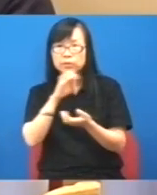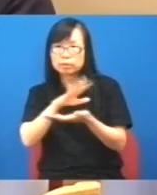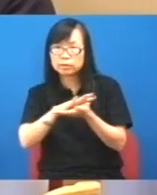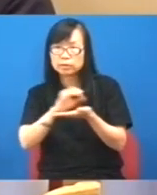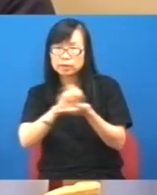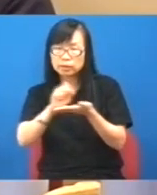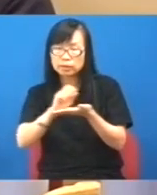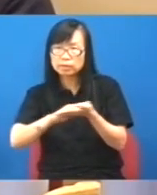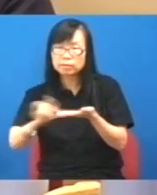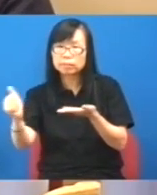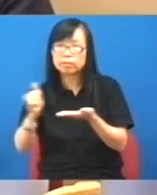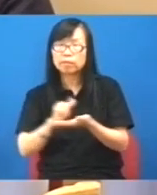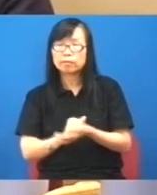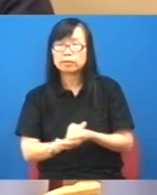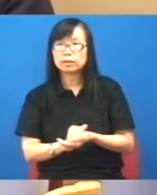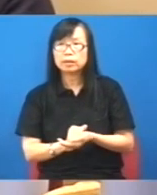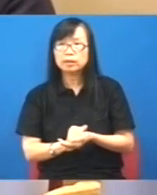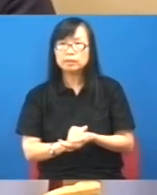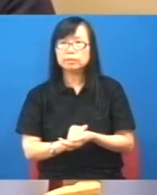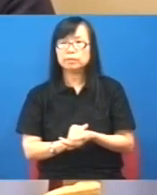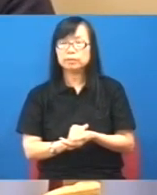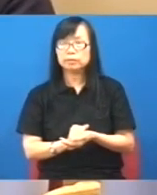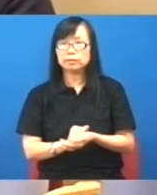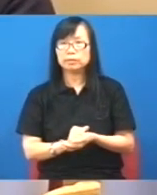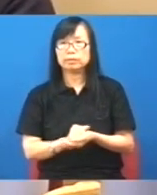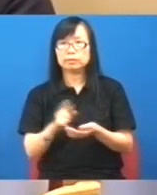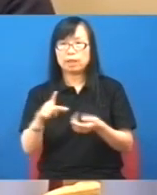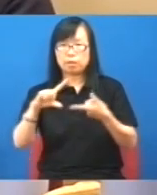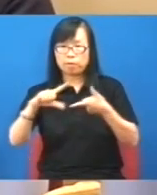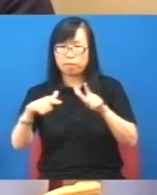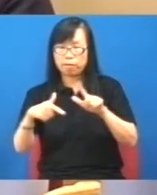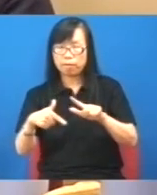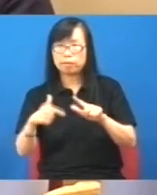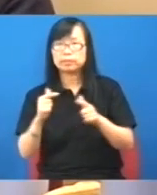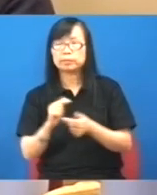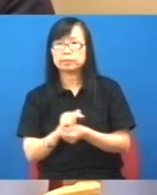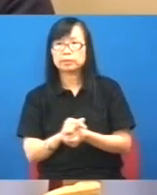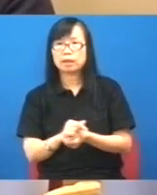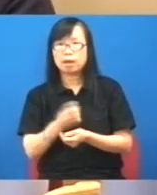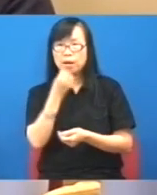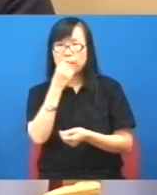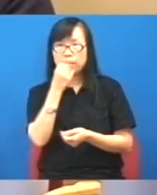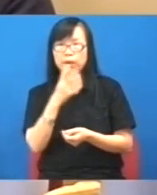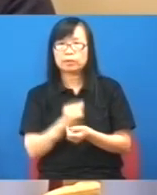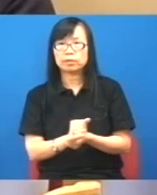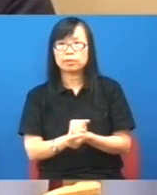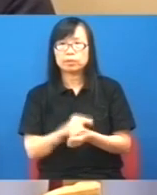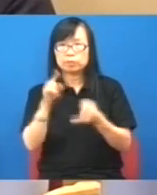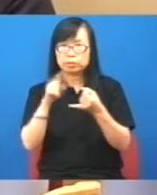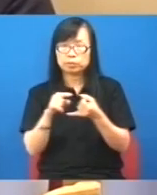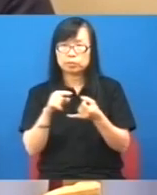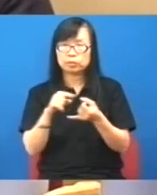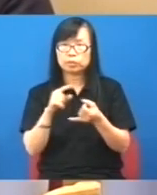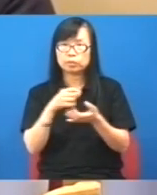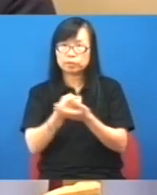他寫了一個方法就是其中一個方法就是當香港的中審庭處理一些跟中